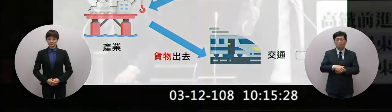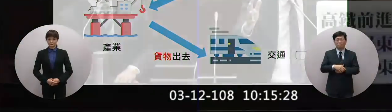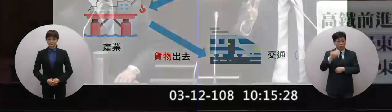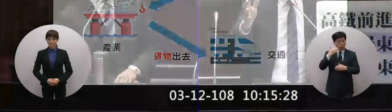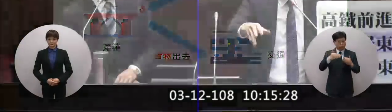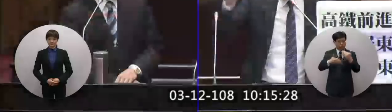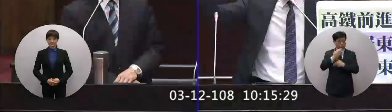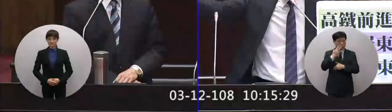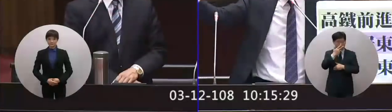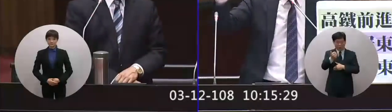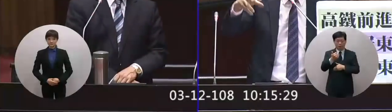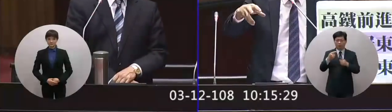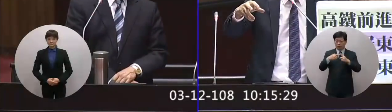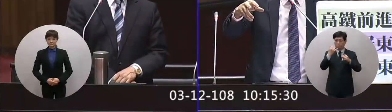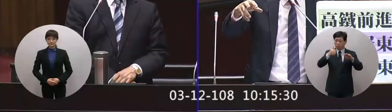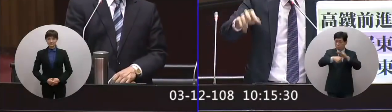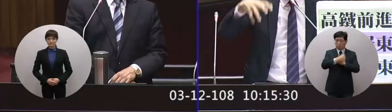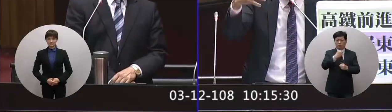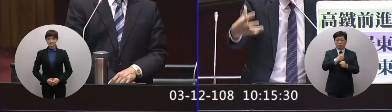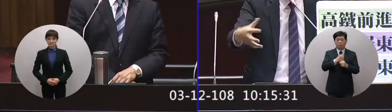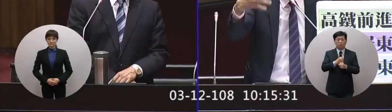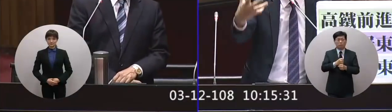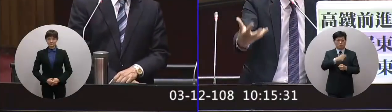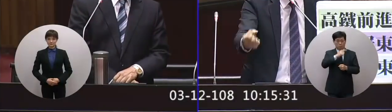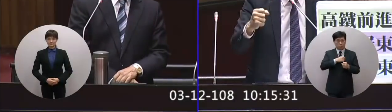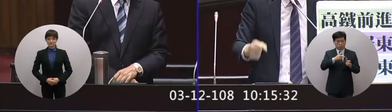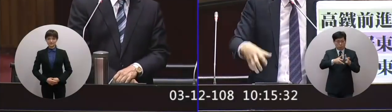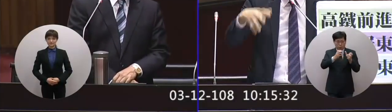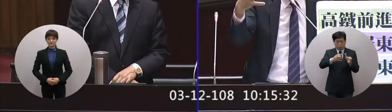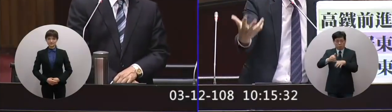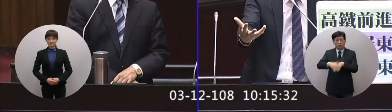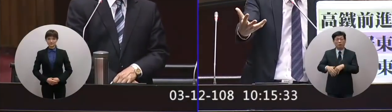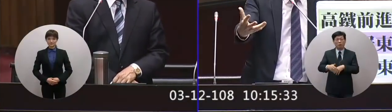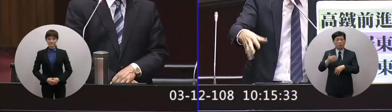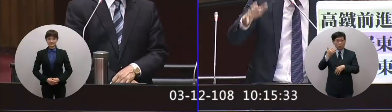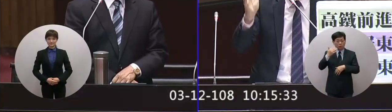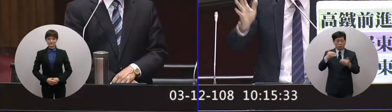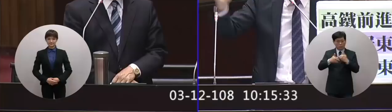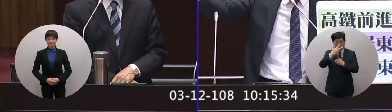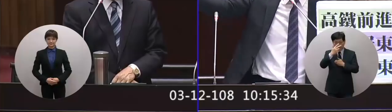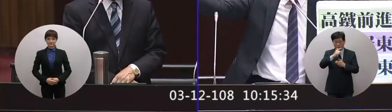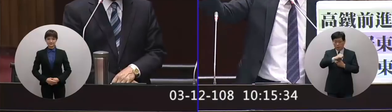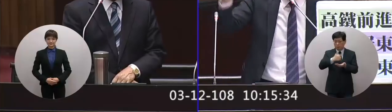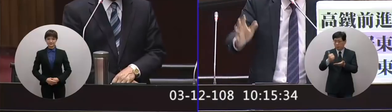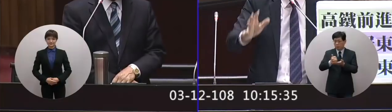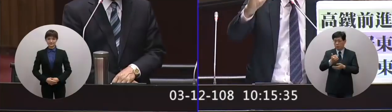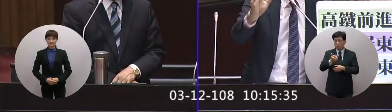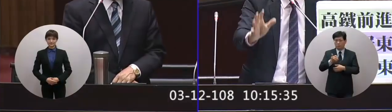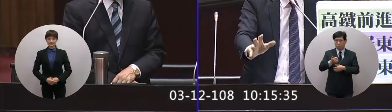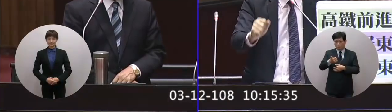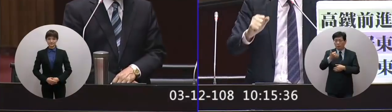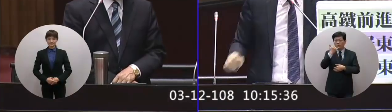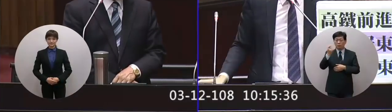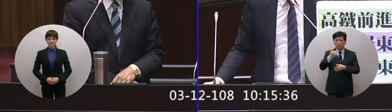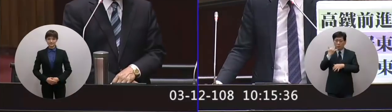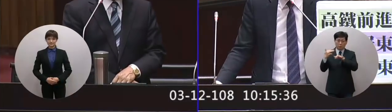你交通好你人才可以進來就業你產業才會在這裡設立你交通便利你的貨送的出去人家